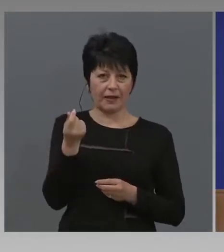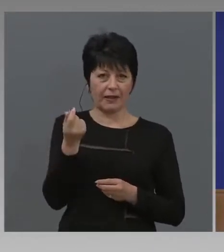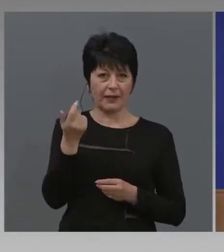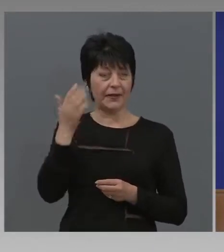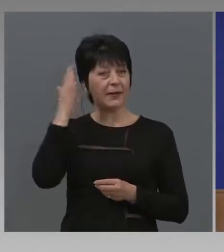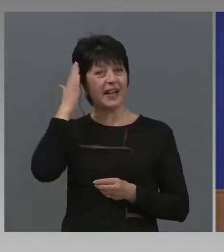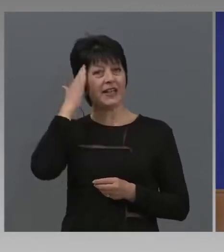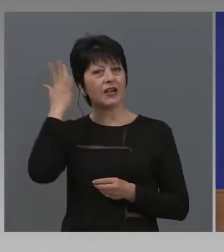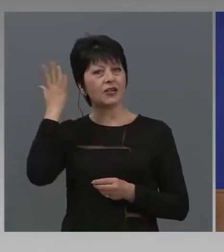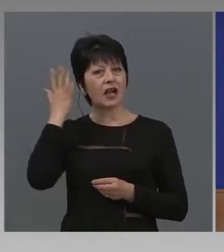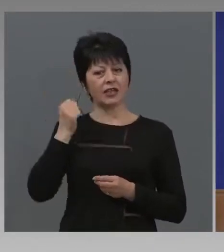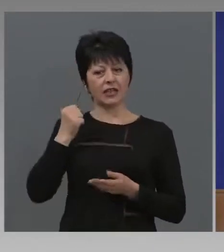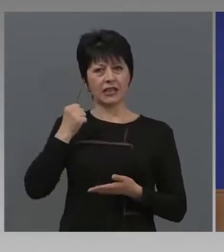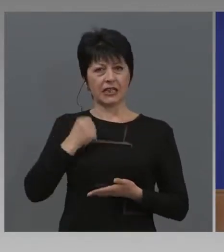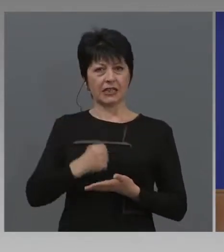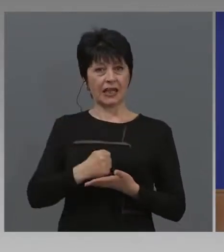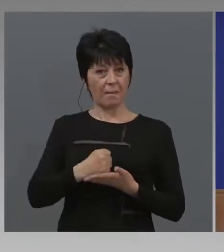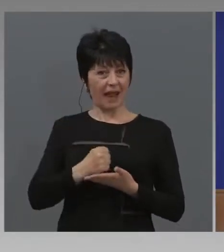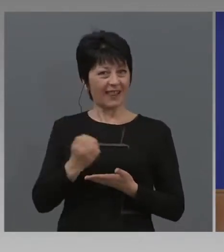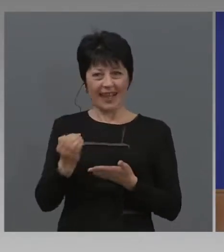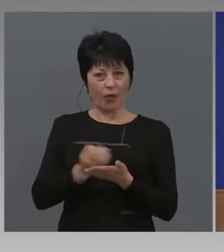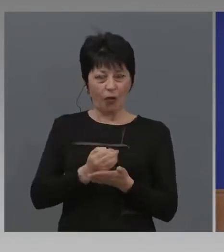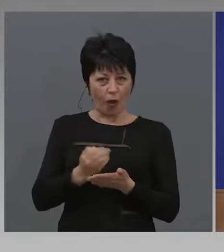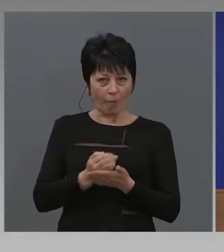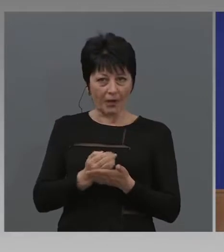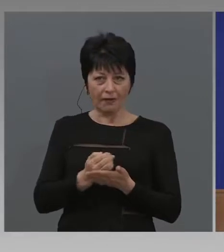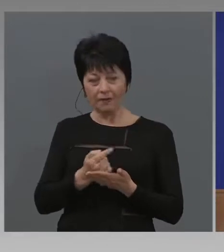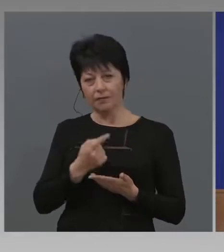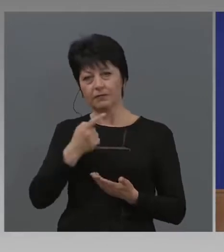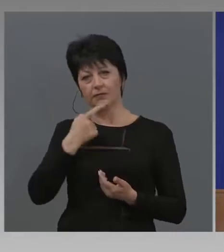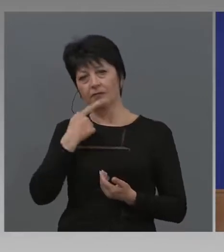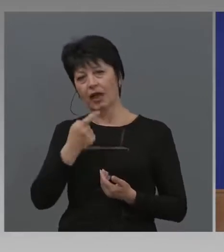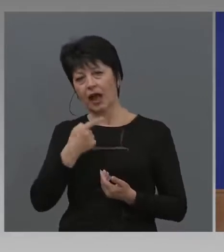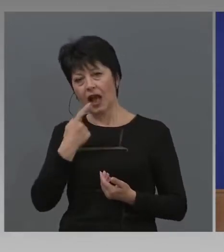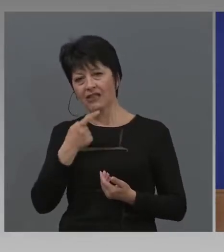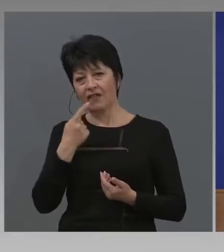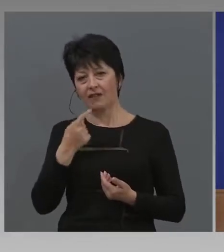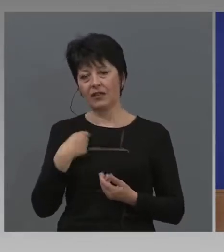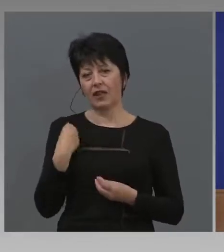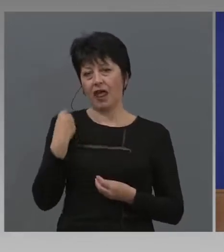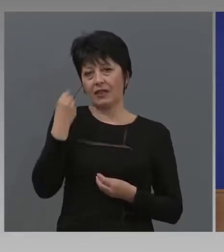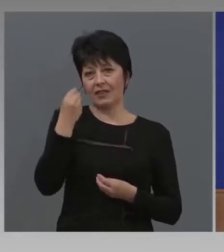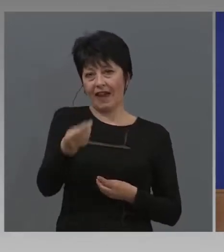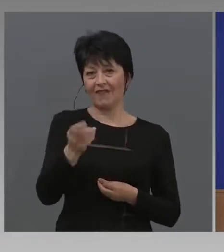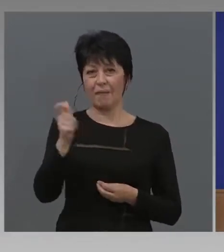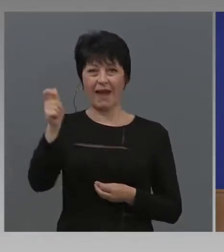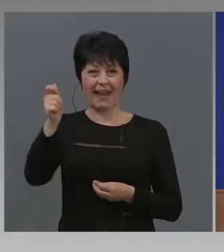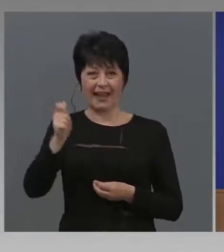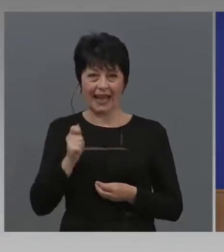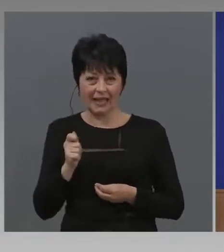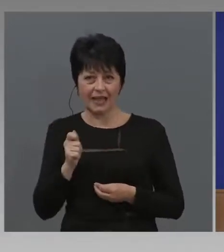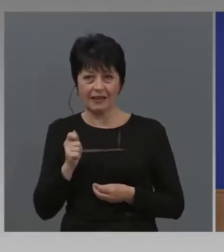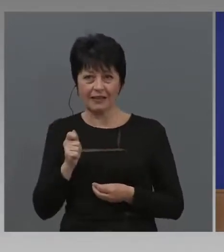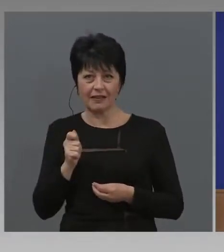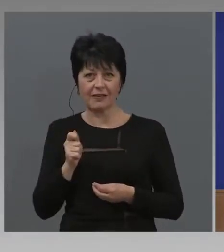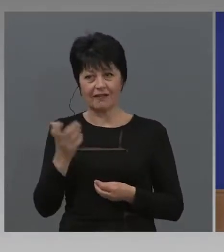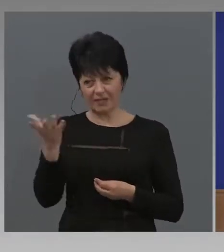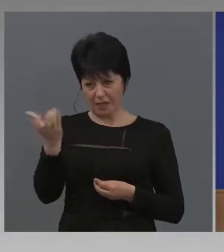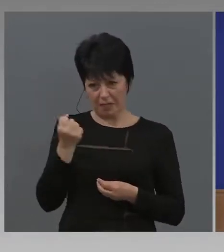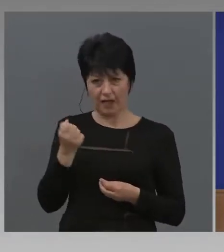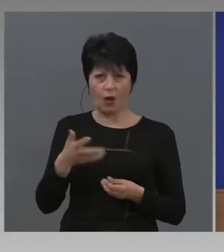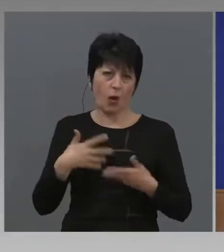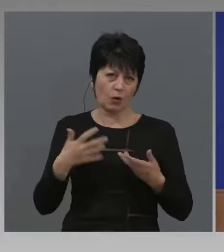Държавите са стабилни економики, казват, даваме ви кредит, колкото искате, земете, по-що си го върнете.